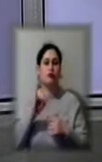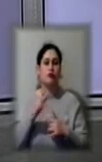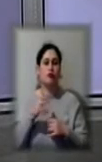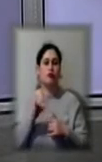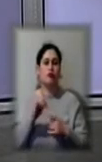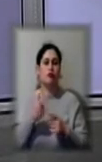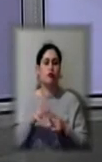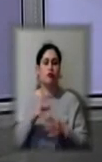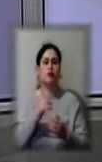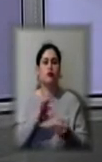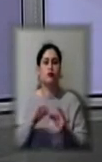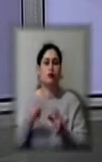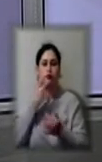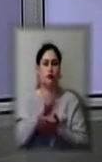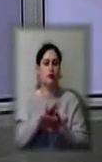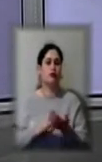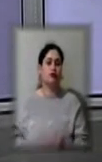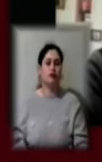дізнавались наші кореспонденти.